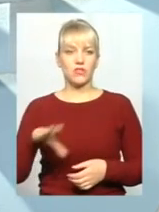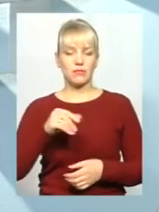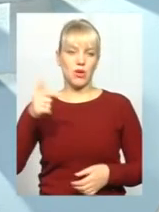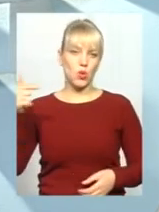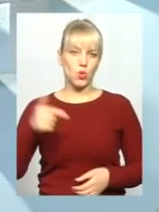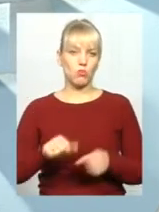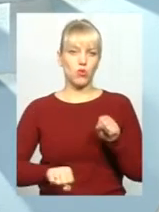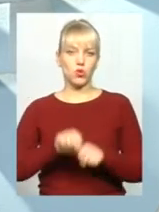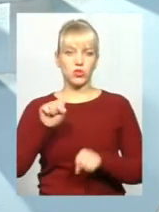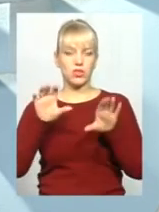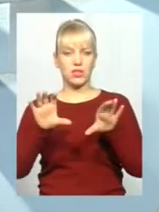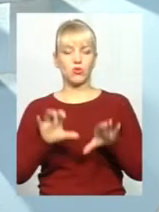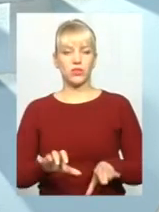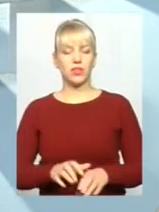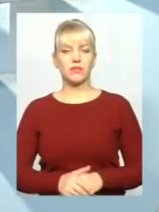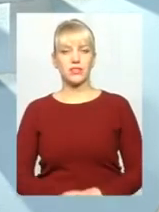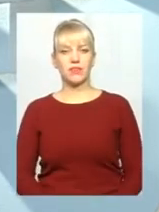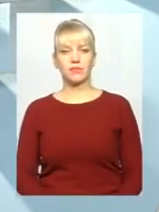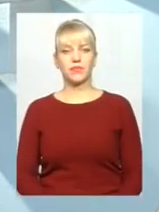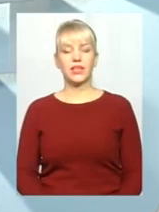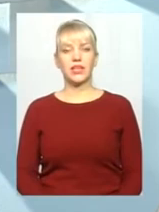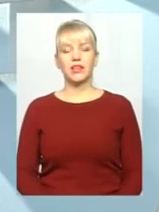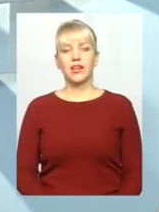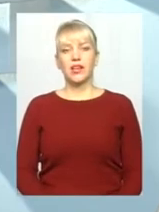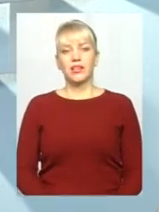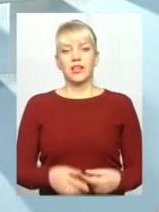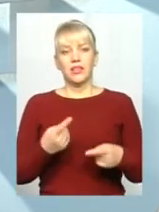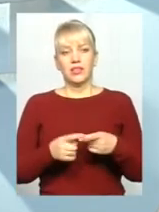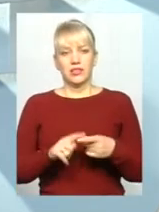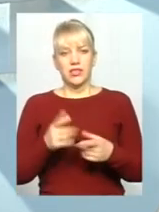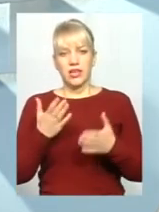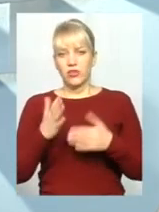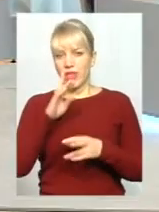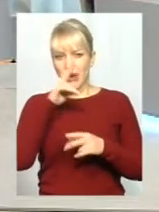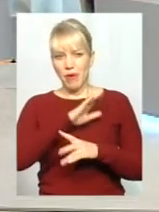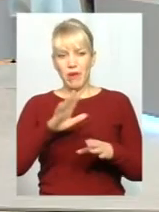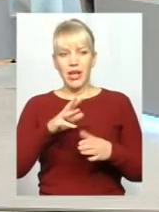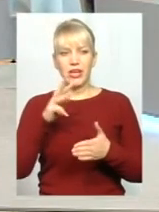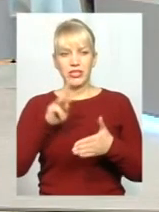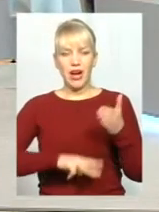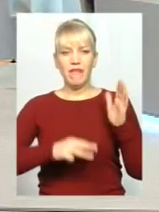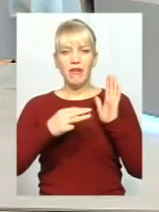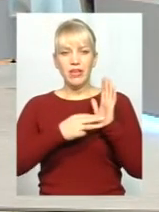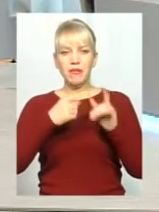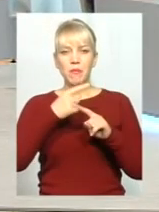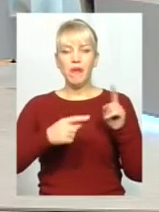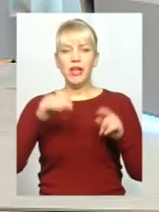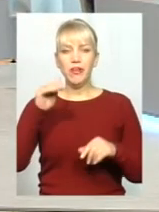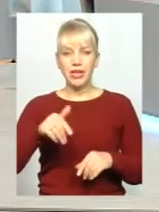порушеннями законодавства. І за це, якщо я не помиляюсь, передбачений штраф 8 тисяч гривень.